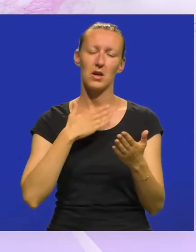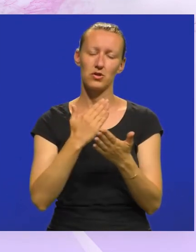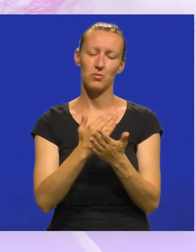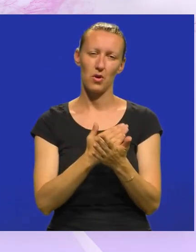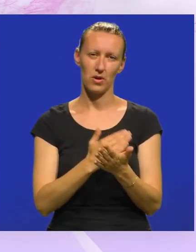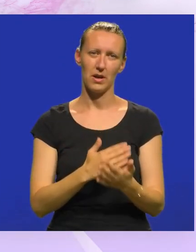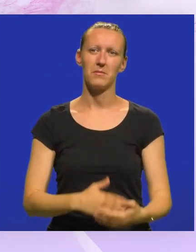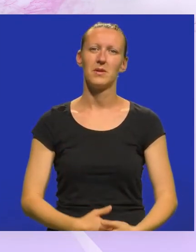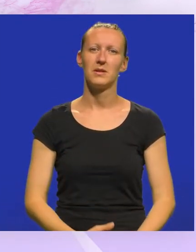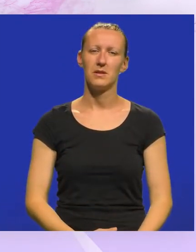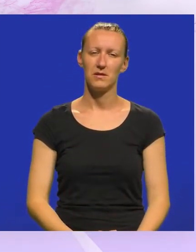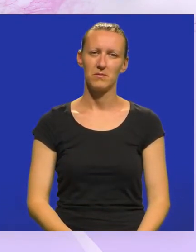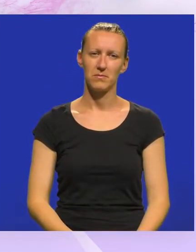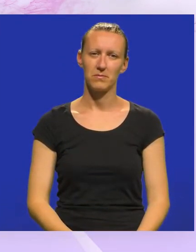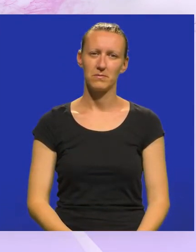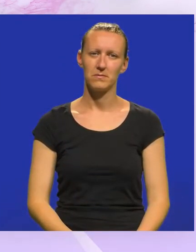program